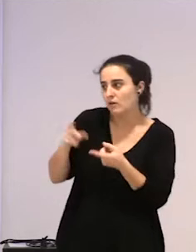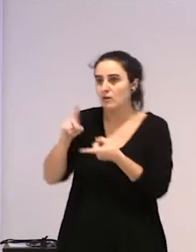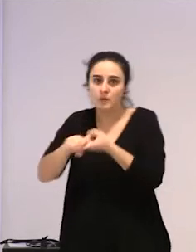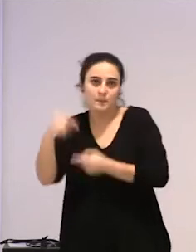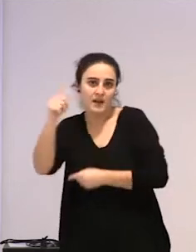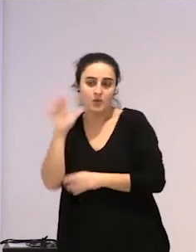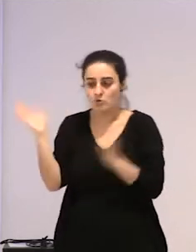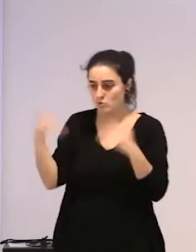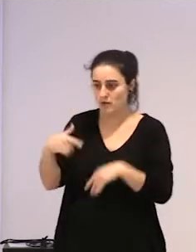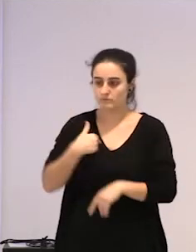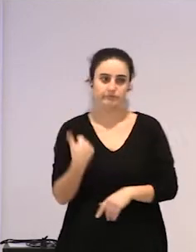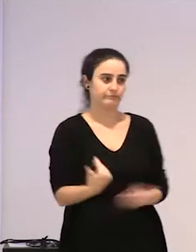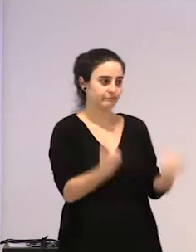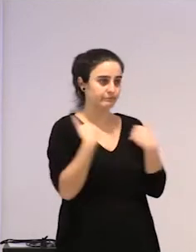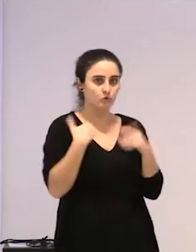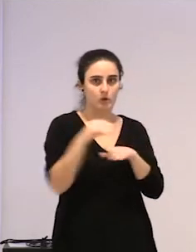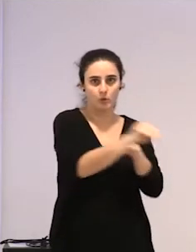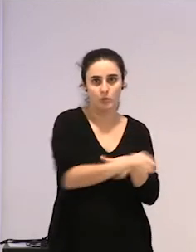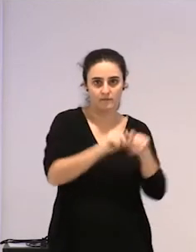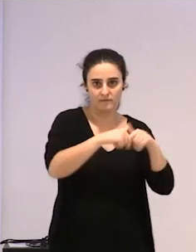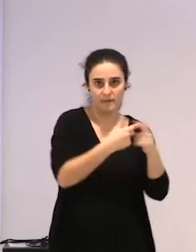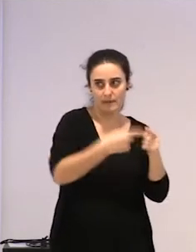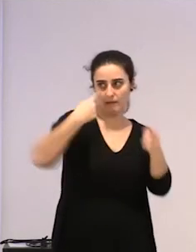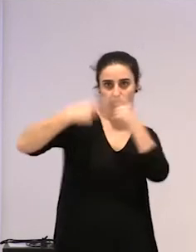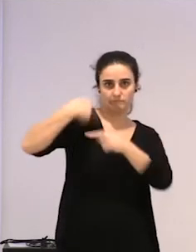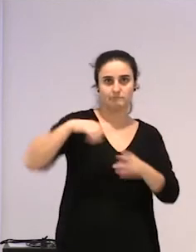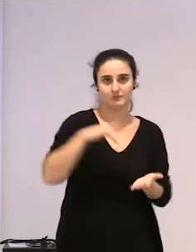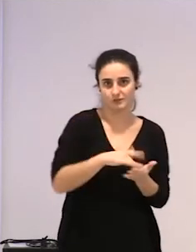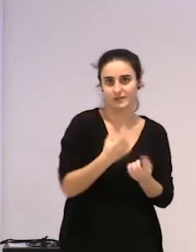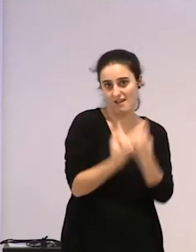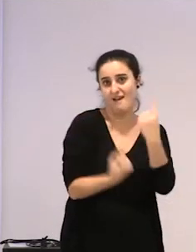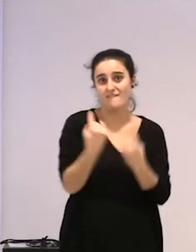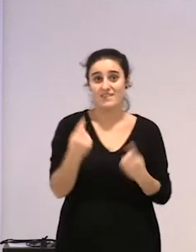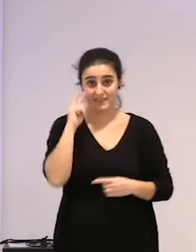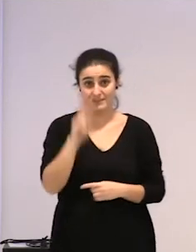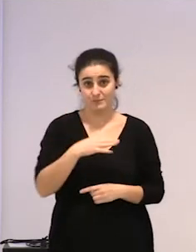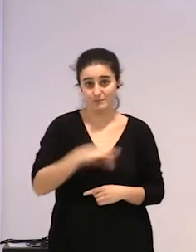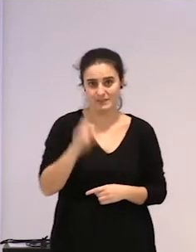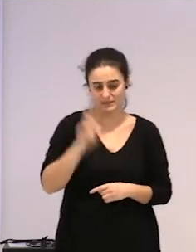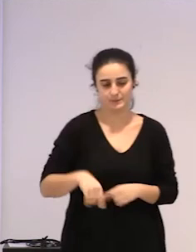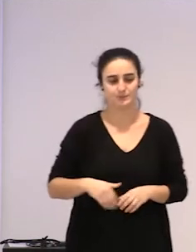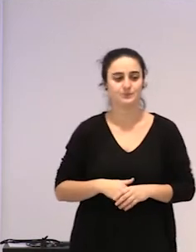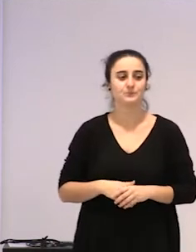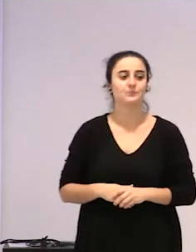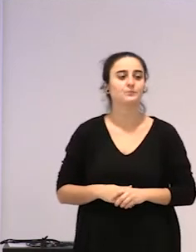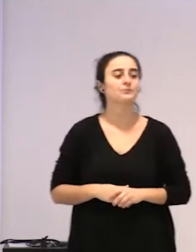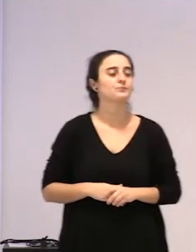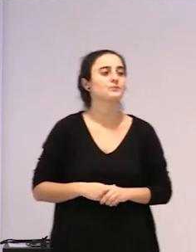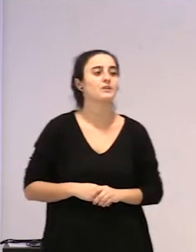arradio dena lauka, orduan, zuritokatze zaizu, hau ere, bazkotan ikusten dugu. eta askenik,